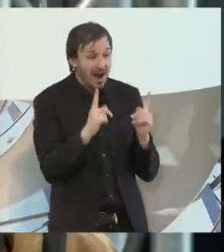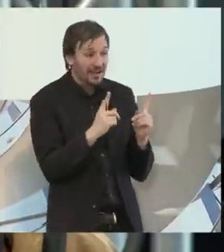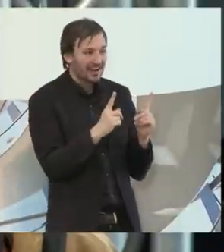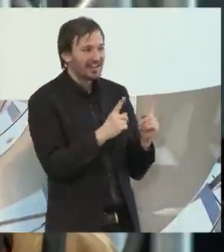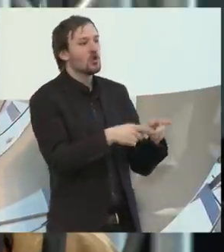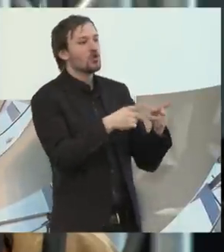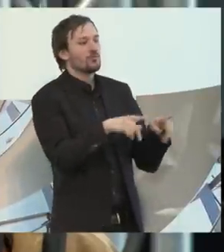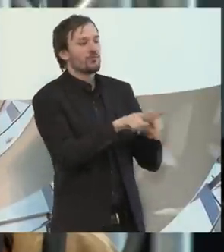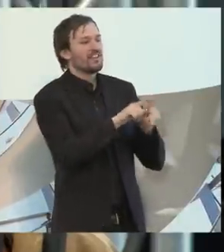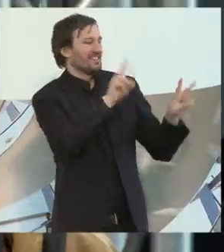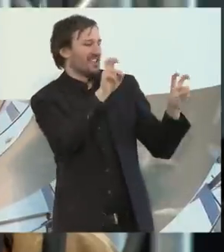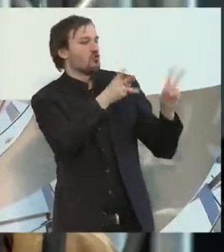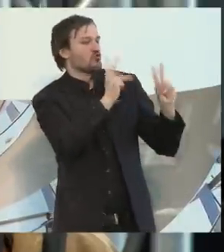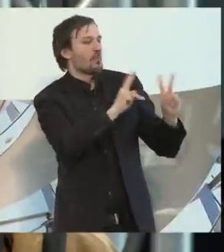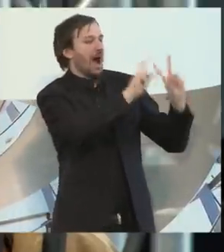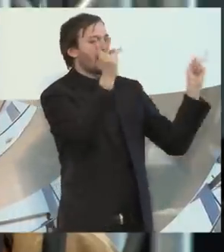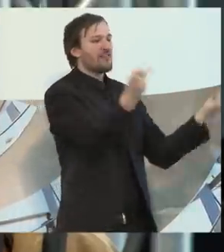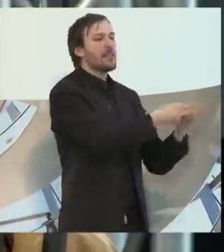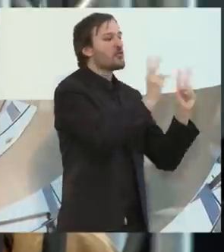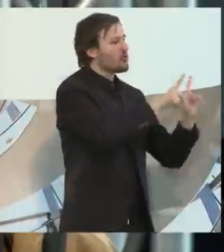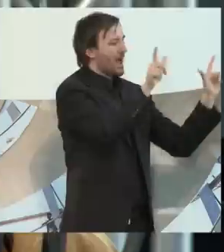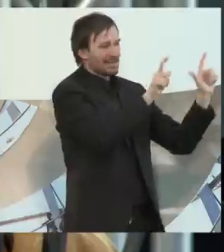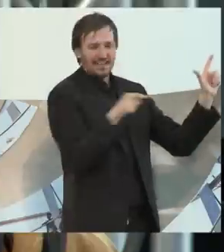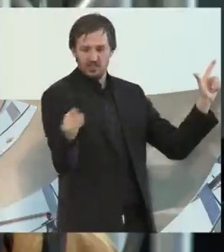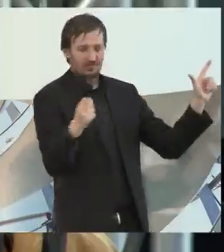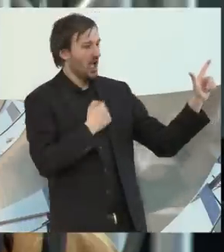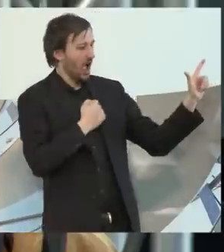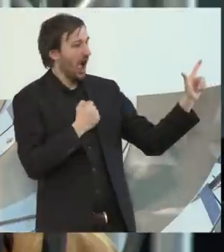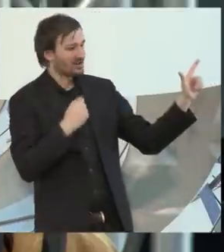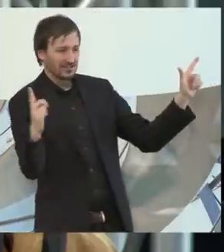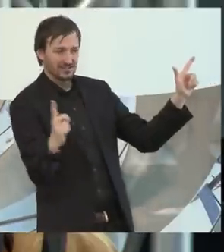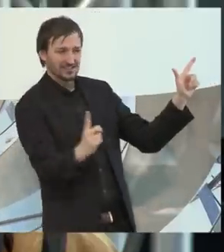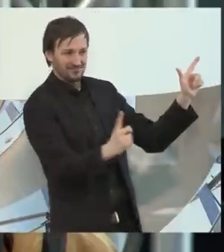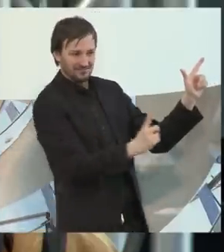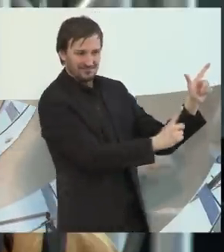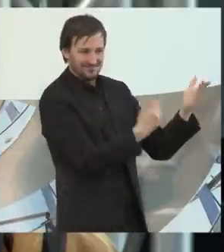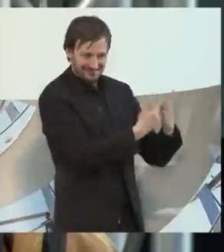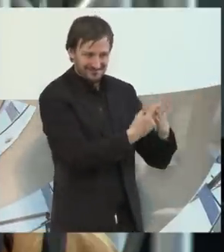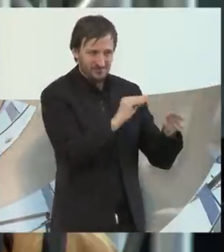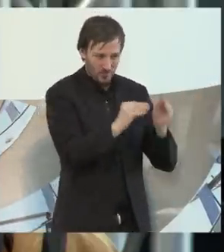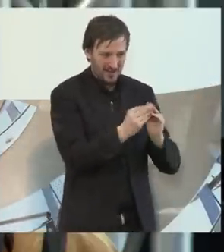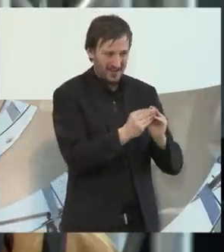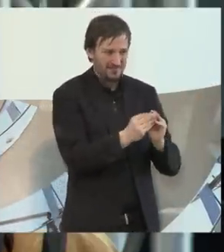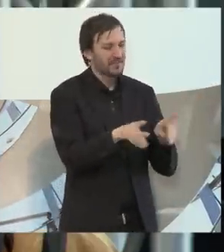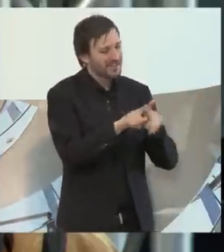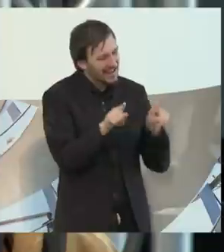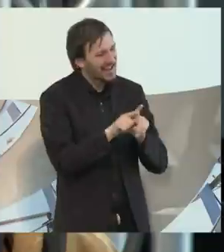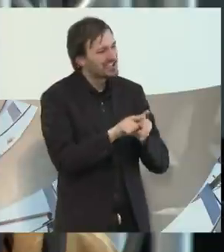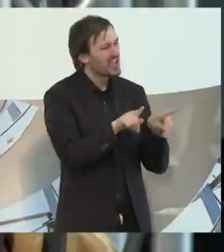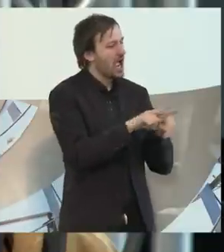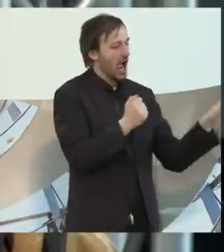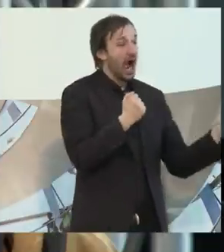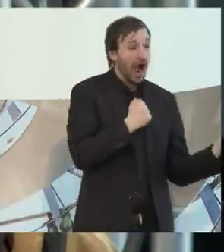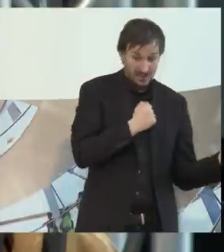normalen, unbehinderten Gesellschaft aufgebaut haben. Das heißt, es gibt Berührungsängste sowohl bei den